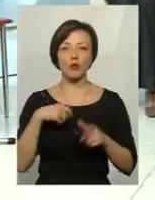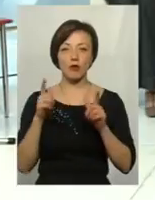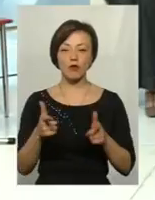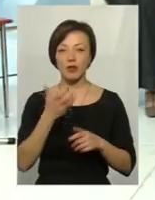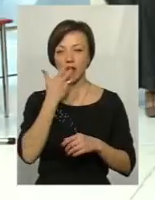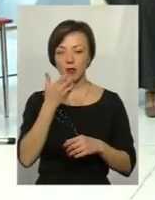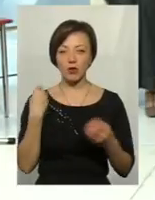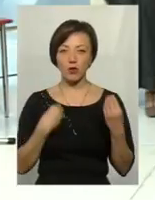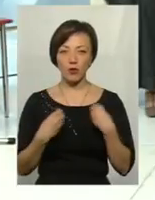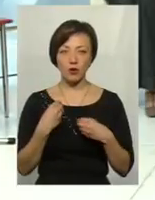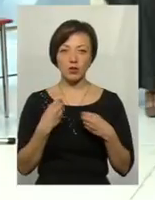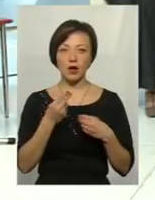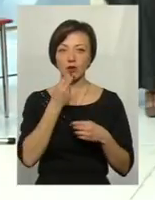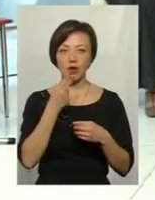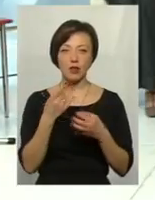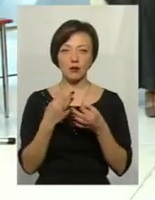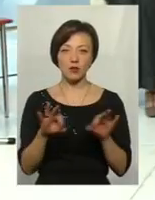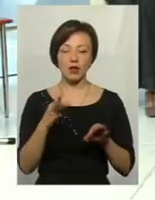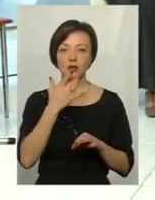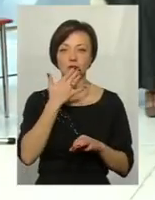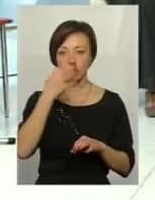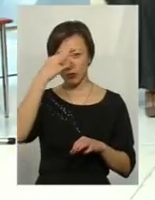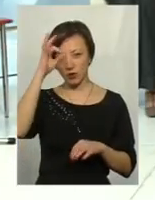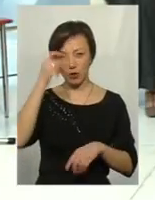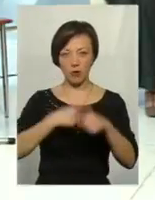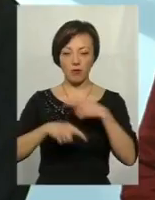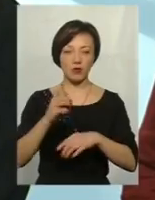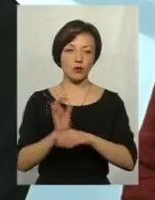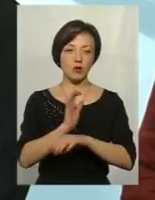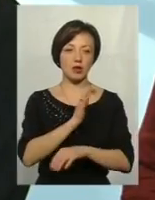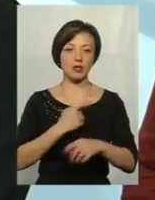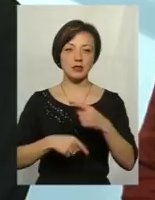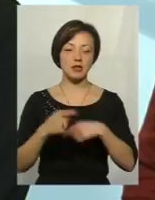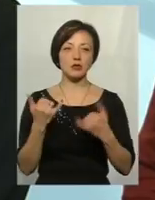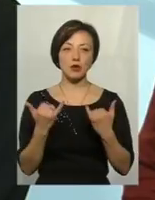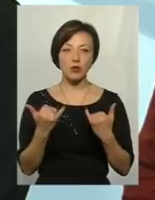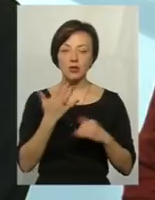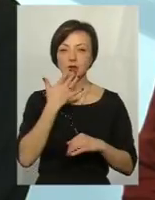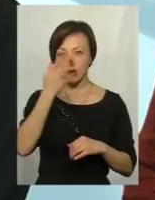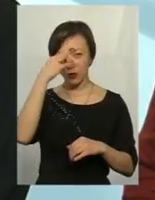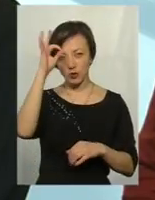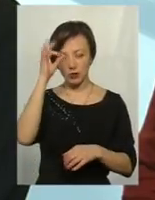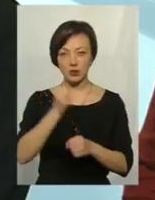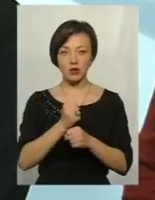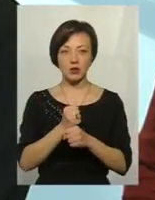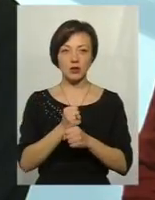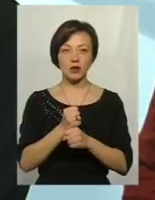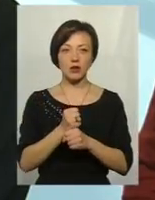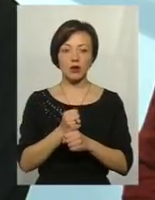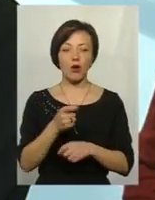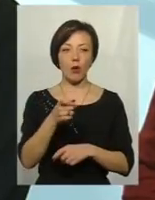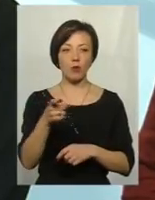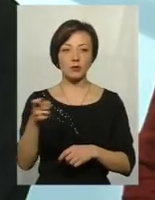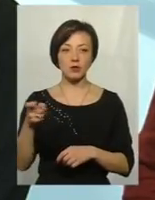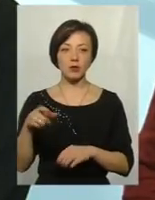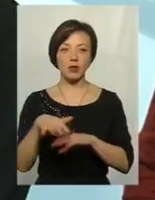теплий одяг. Їх не пустила в національну поліцію, повернула назад. Сьогодні національна поліція здійснила обстріл по автомобілі